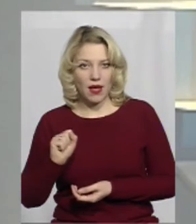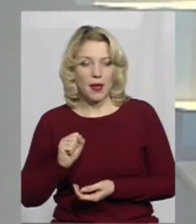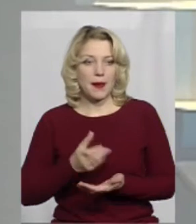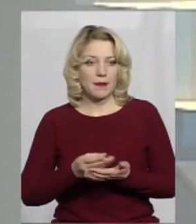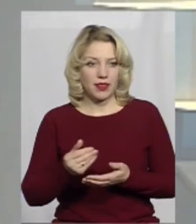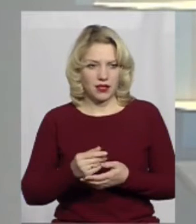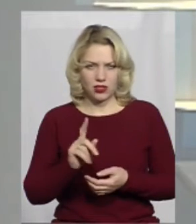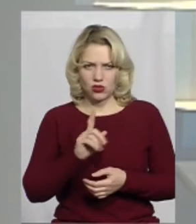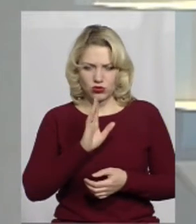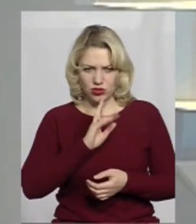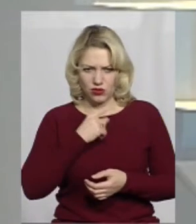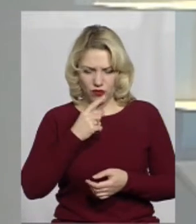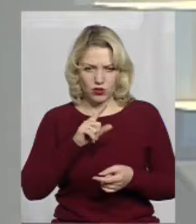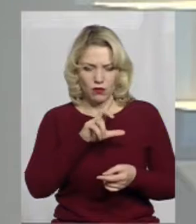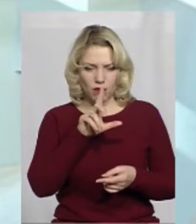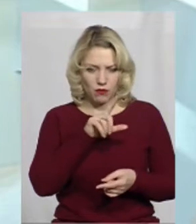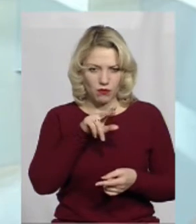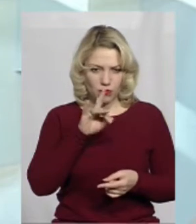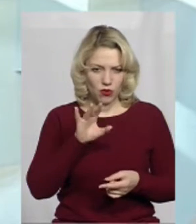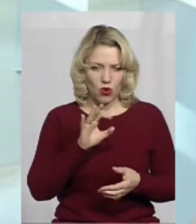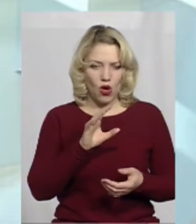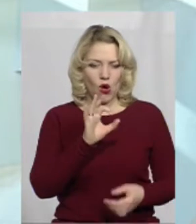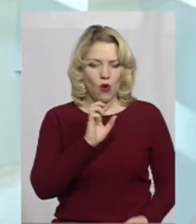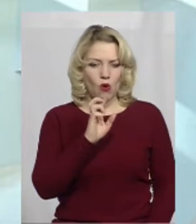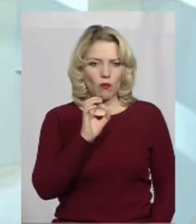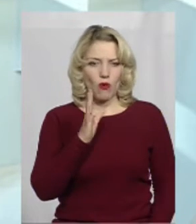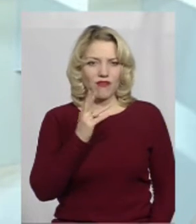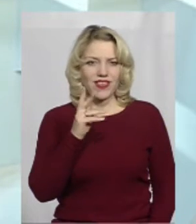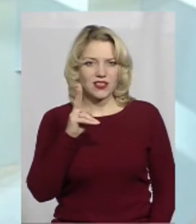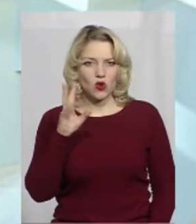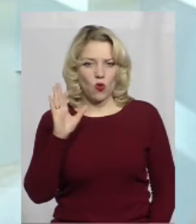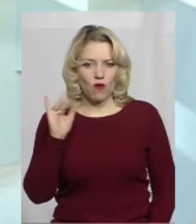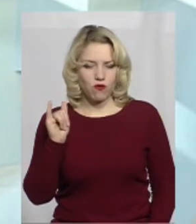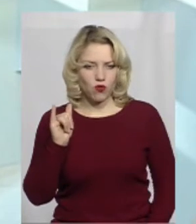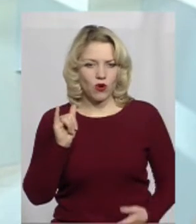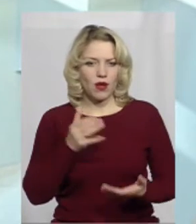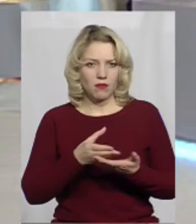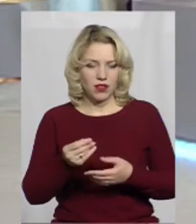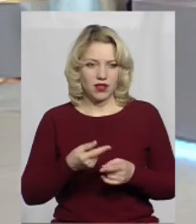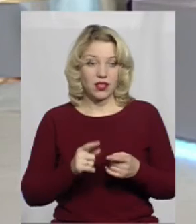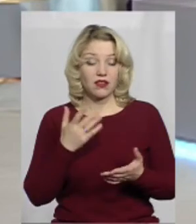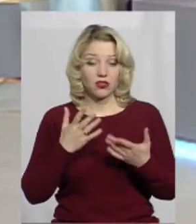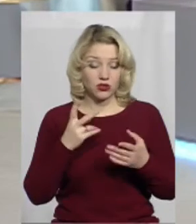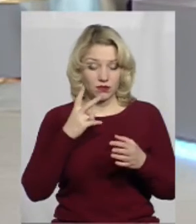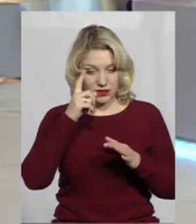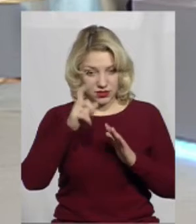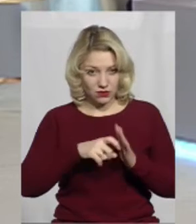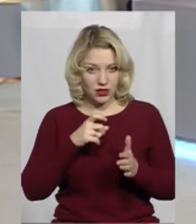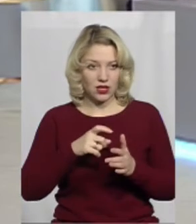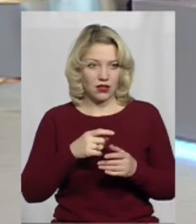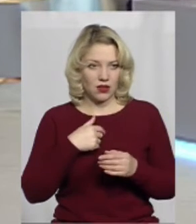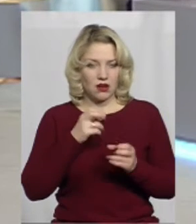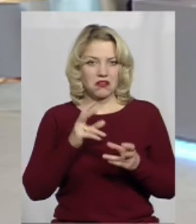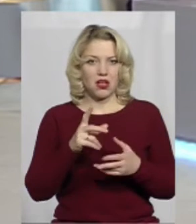говорить про обов'язкову оплату? вона говорить про… І, щоб з'ясувати це питання, можна звернутися до Можна звернутися, да. Бо дійсно, не можеш